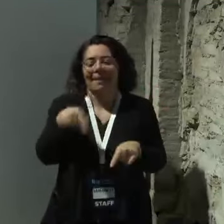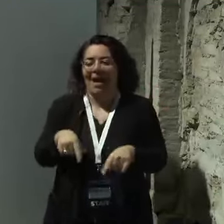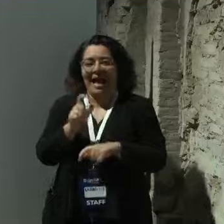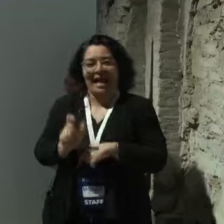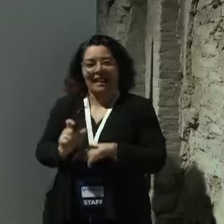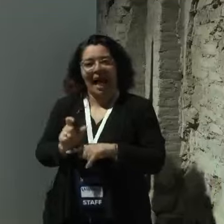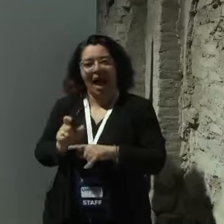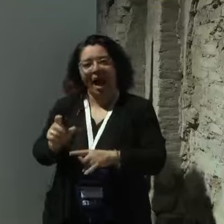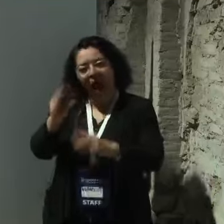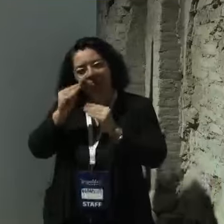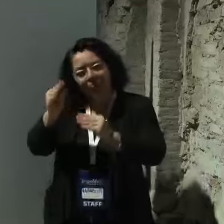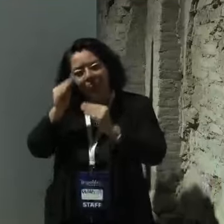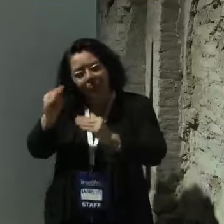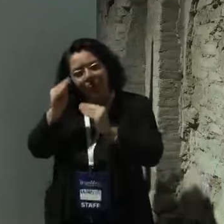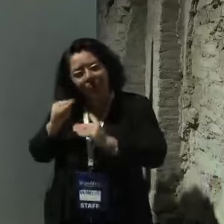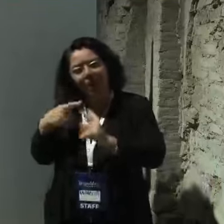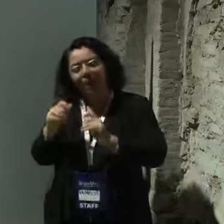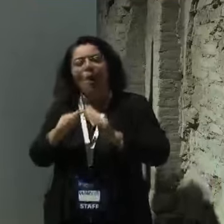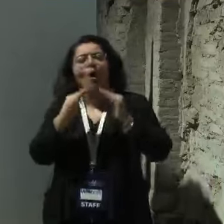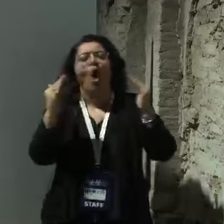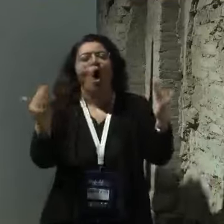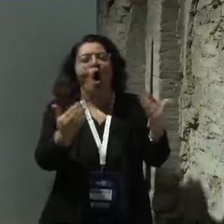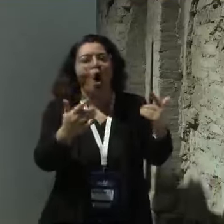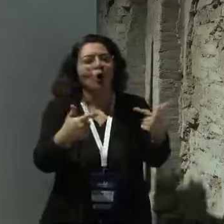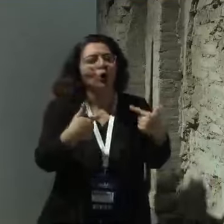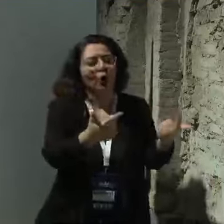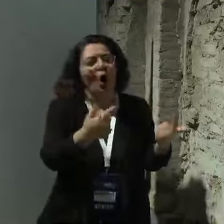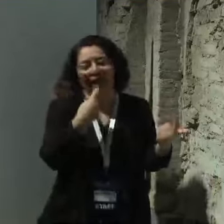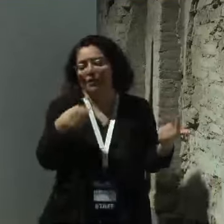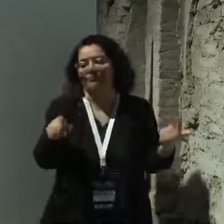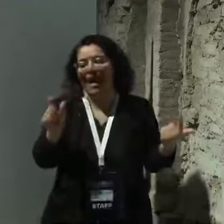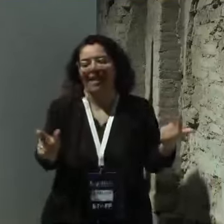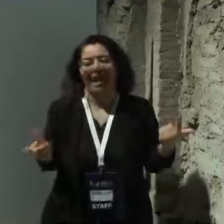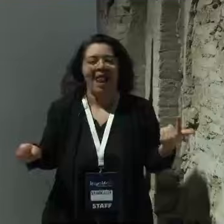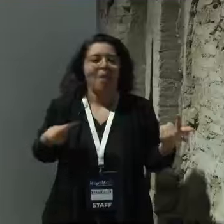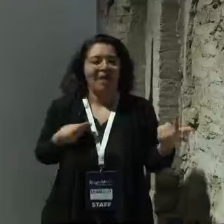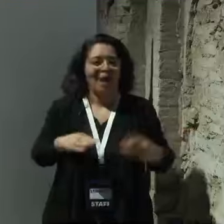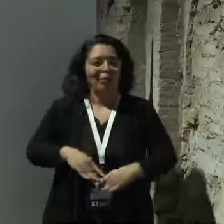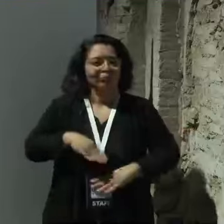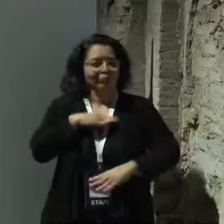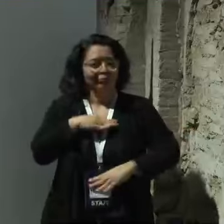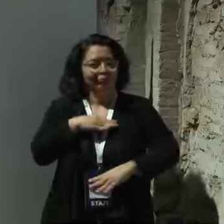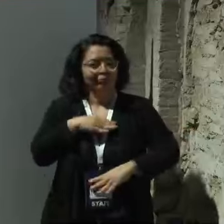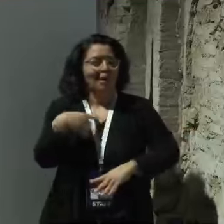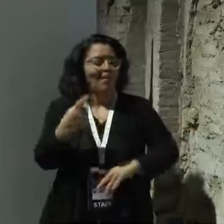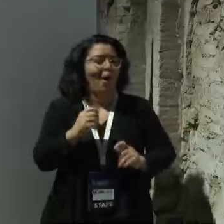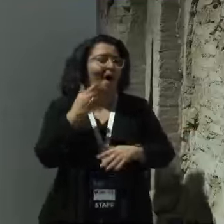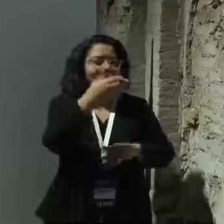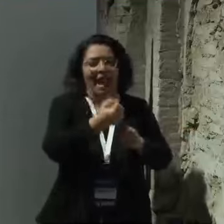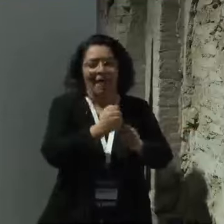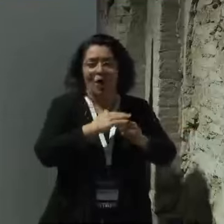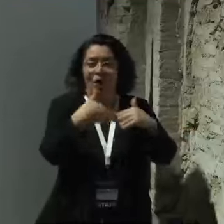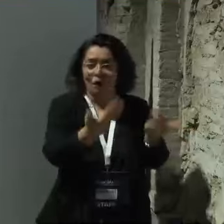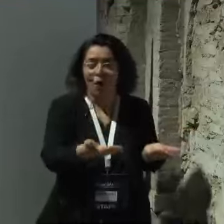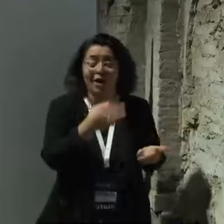in questo senso anche risorse pubbliche poi vanno nel mondo e rendono grande il nostro paese ecco è un classico esempio di come gli italiani portino il